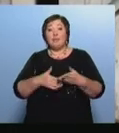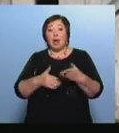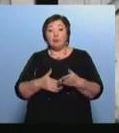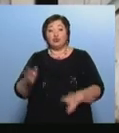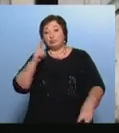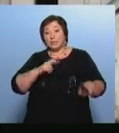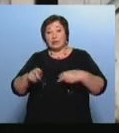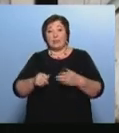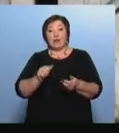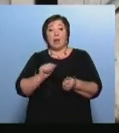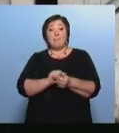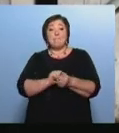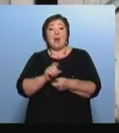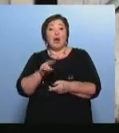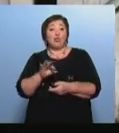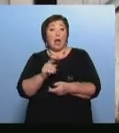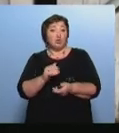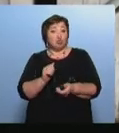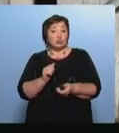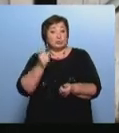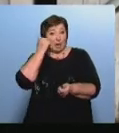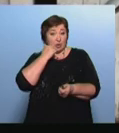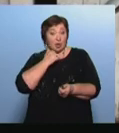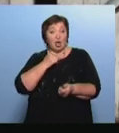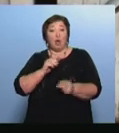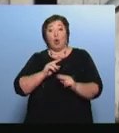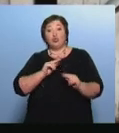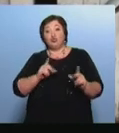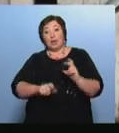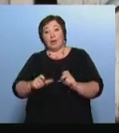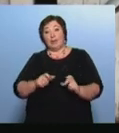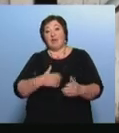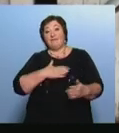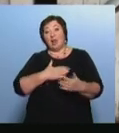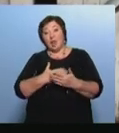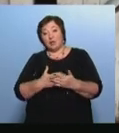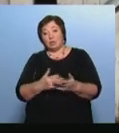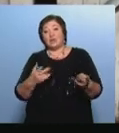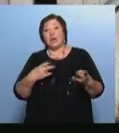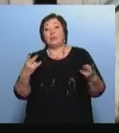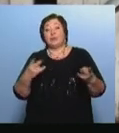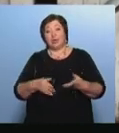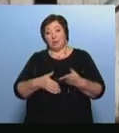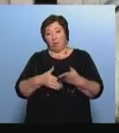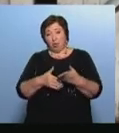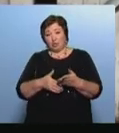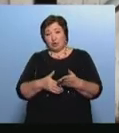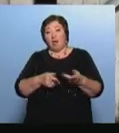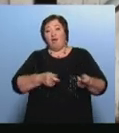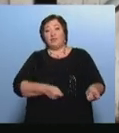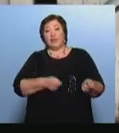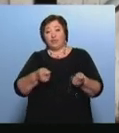разобрать макулатуру А я обращаюсь ко всем жителям города Ижевска и волонтерам Нам необходима помощь в перевозке